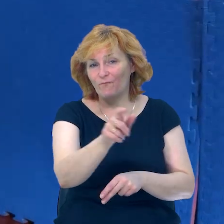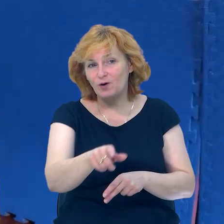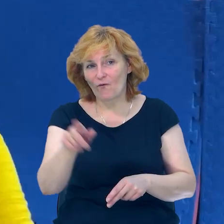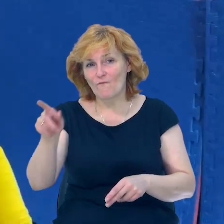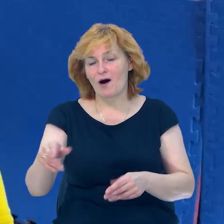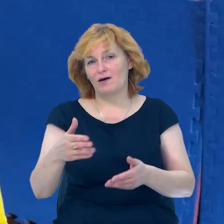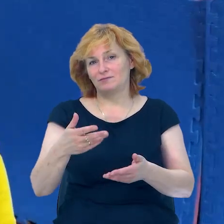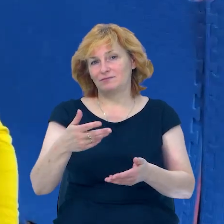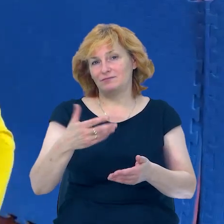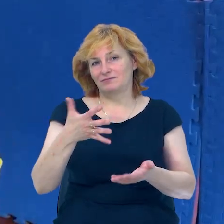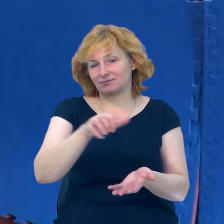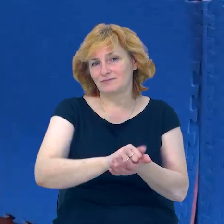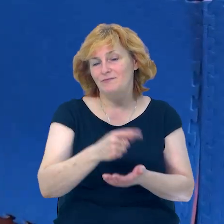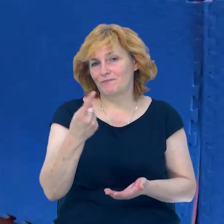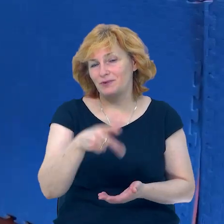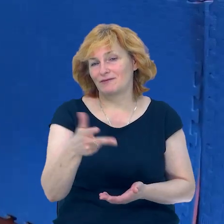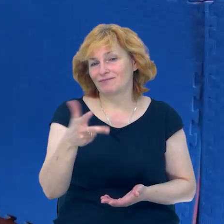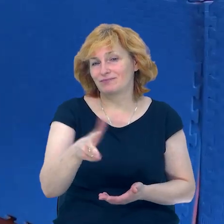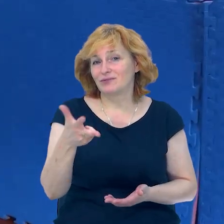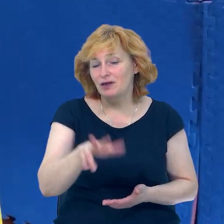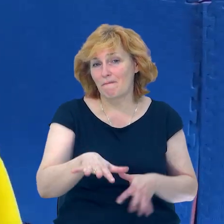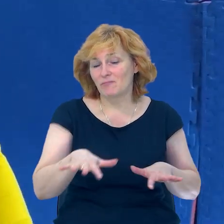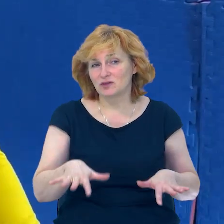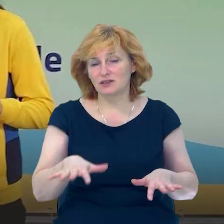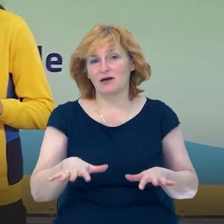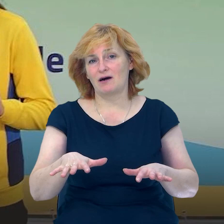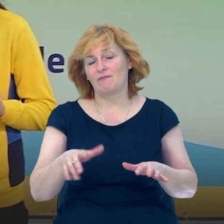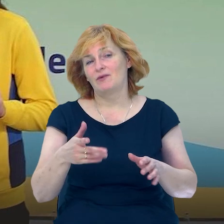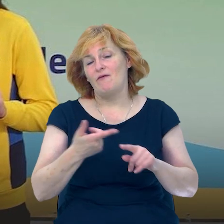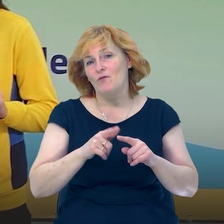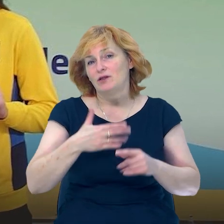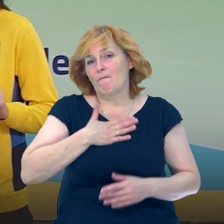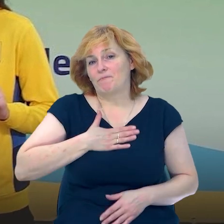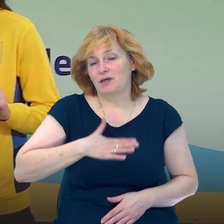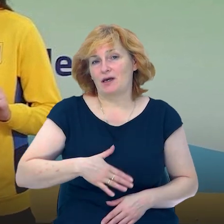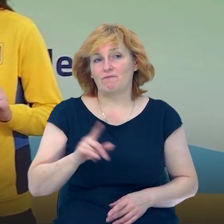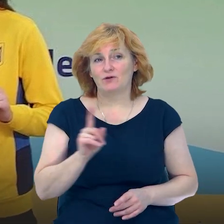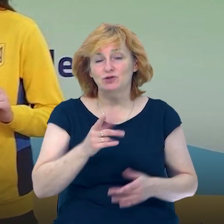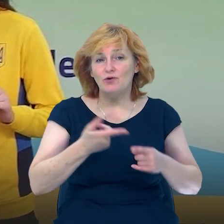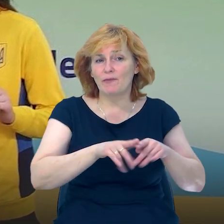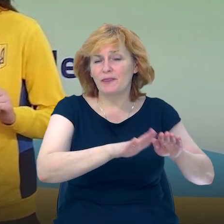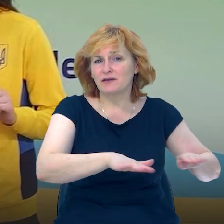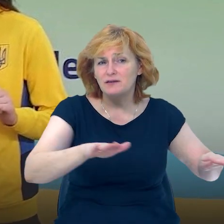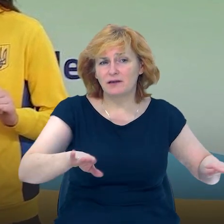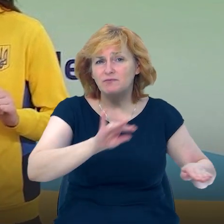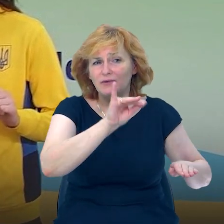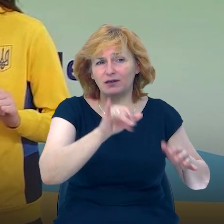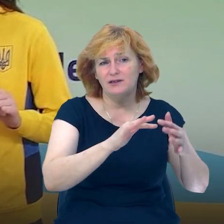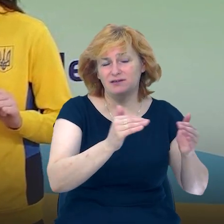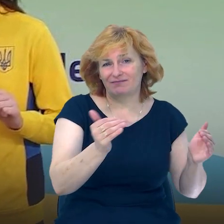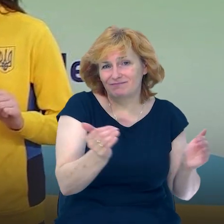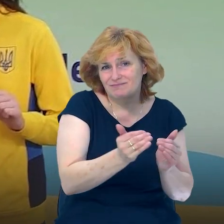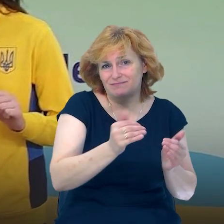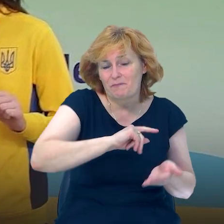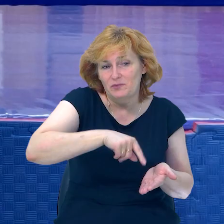'ядесталі чемпіонатів Європи та світу. І завжди вдвічі приємніше, що це діти із села, із невеличких